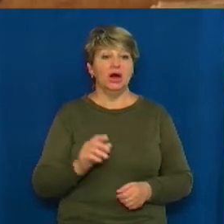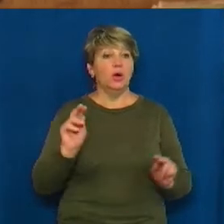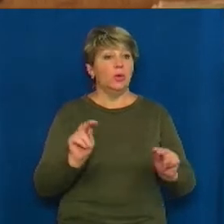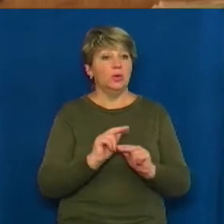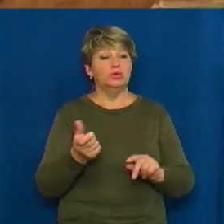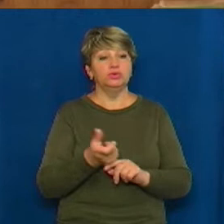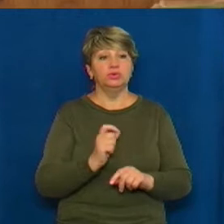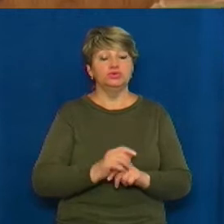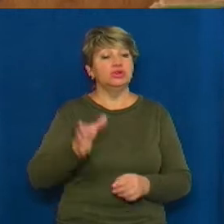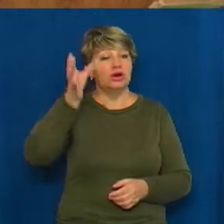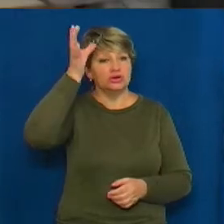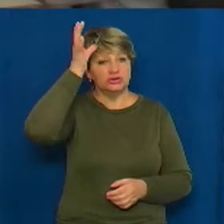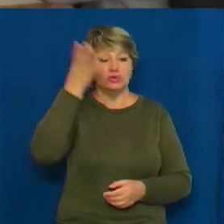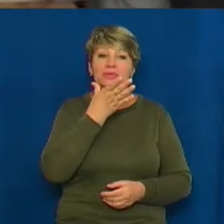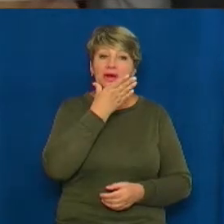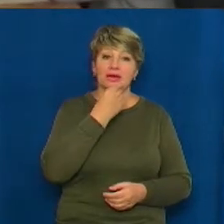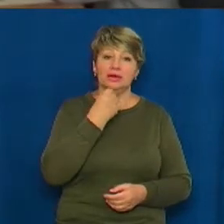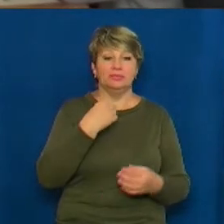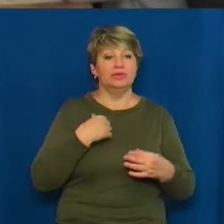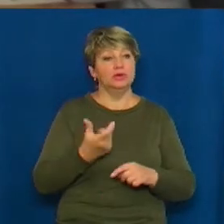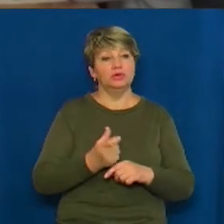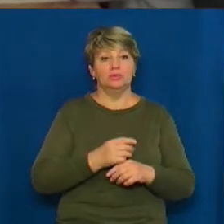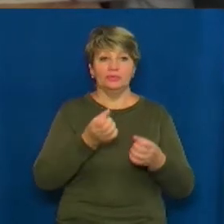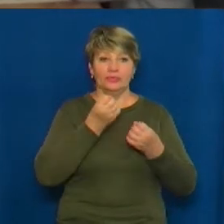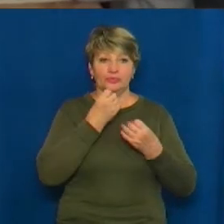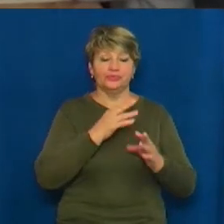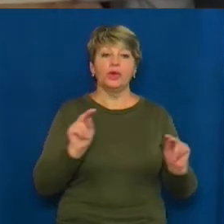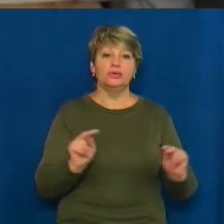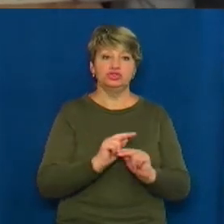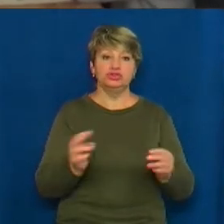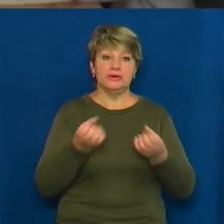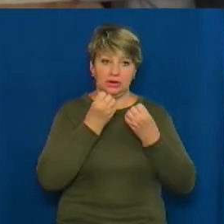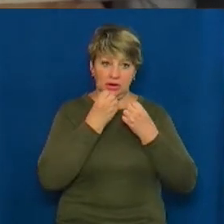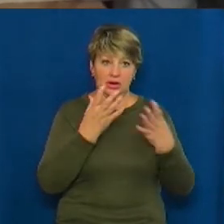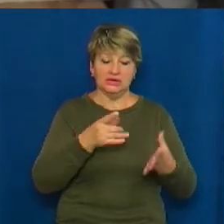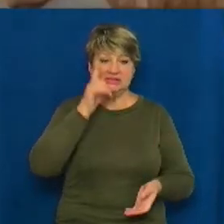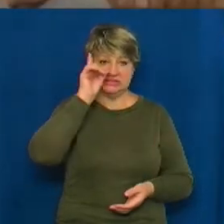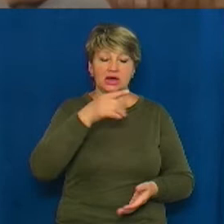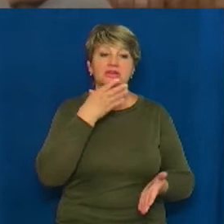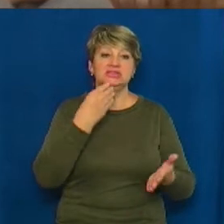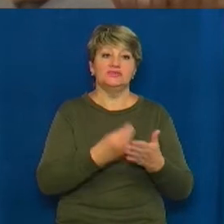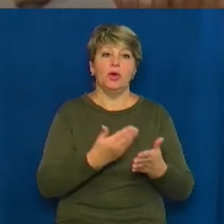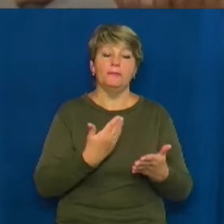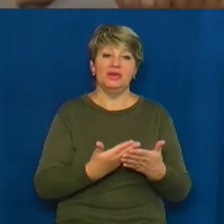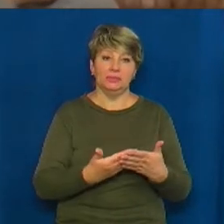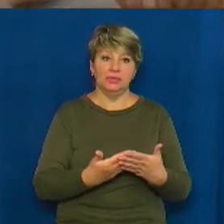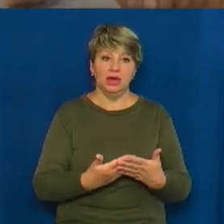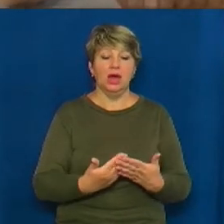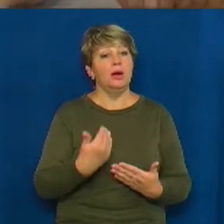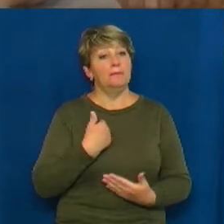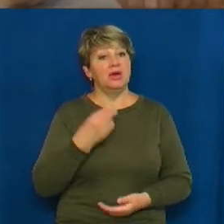красива і мені дуже подобається. Вчителька гарна, вона знає свій предмет. Ми вчили